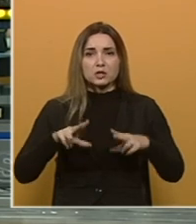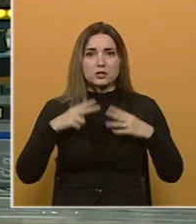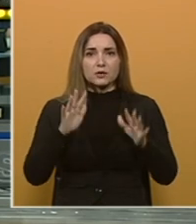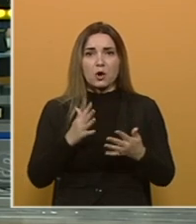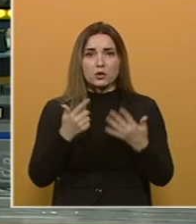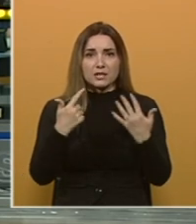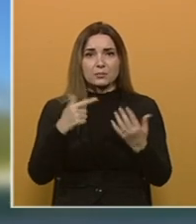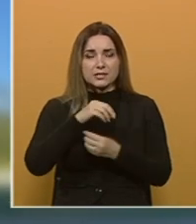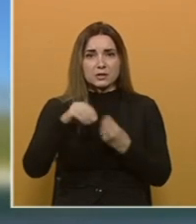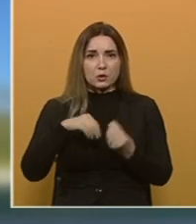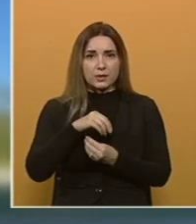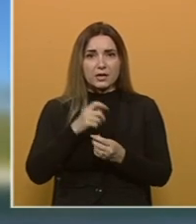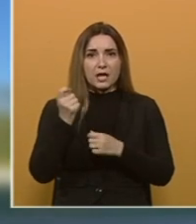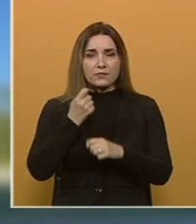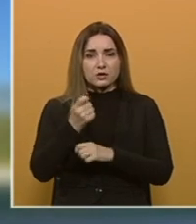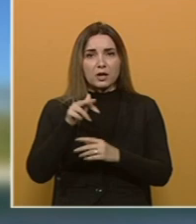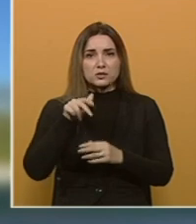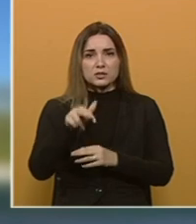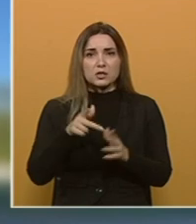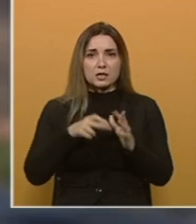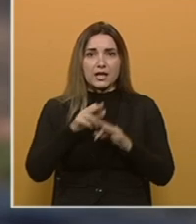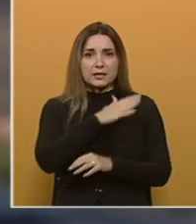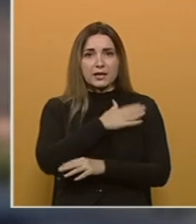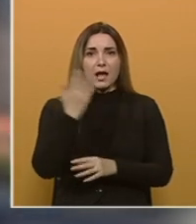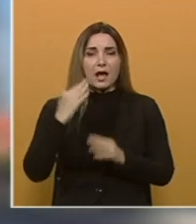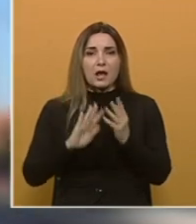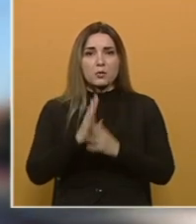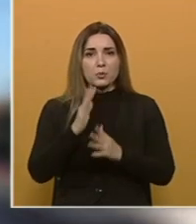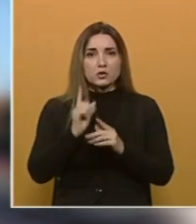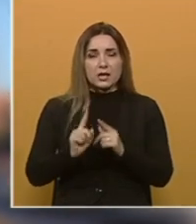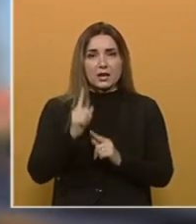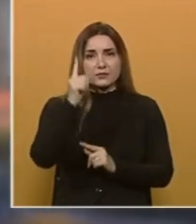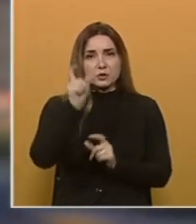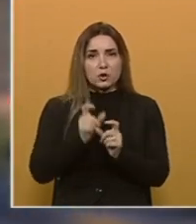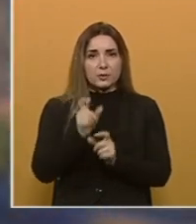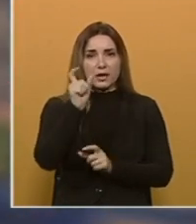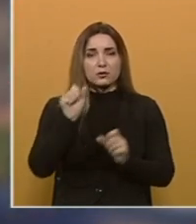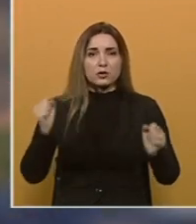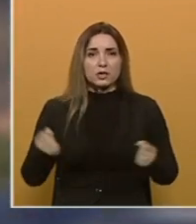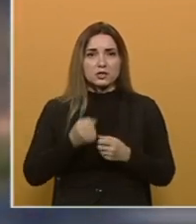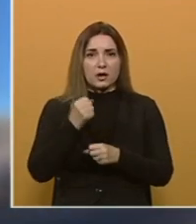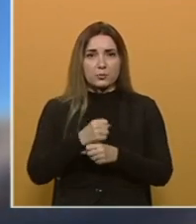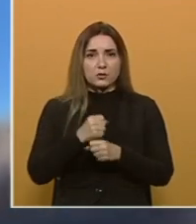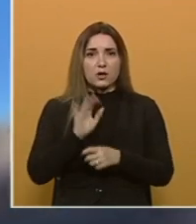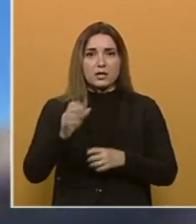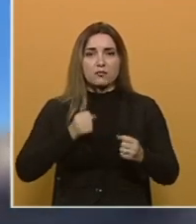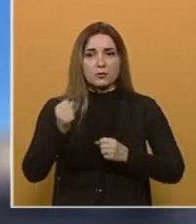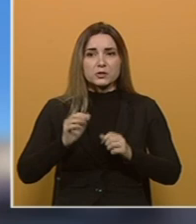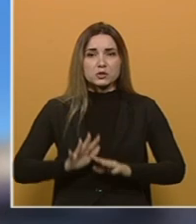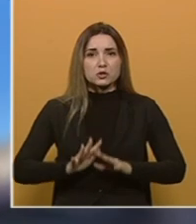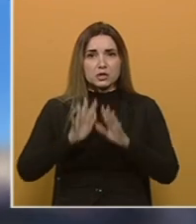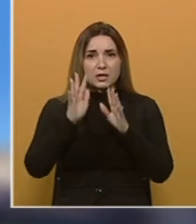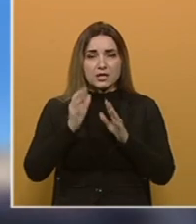70 obitelji. Petrogasi su idašli na teren, ali požar na tako visokom katu im otežava posao uz njegovo brzo širenje.